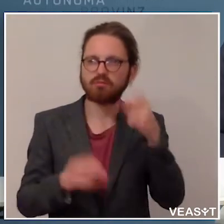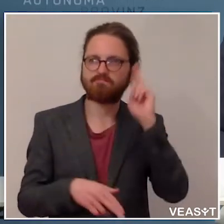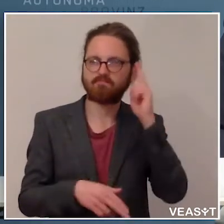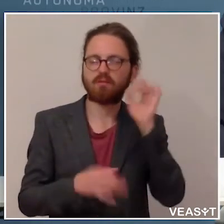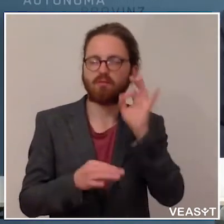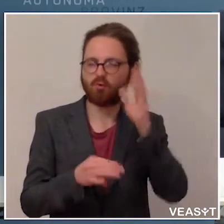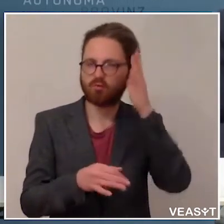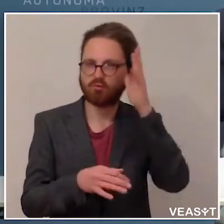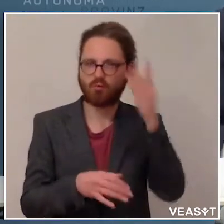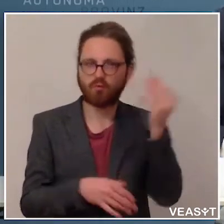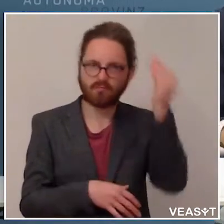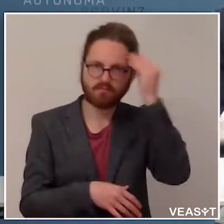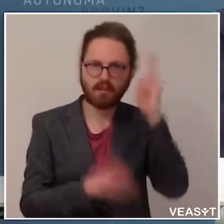haben.